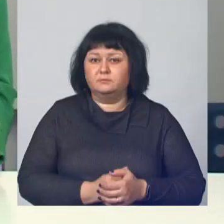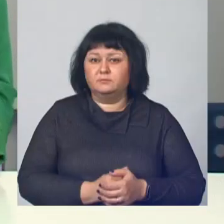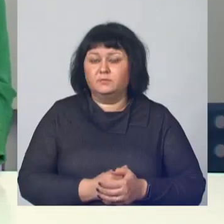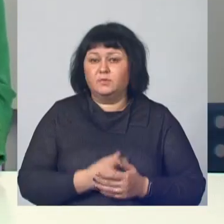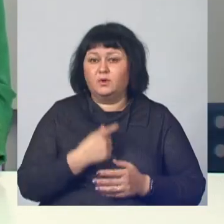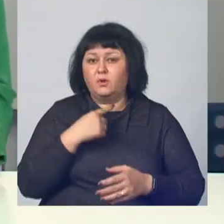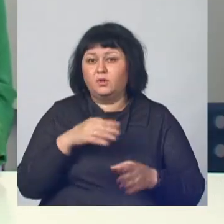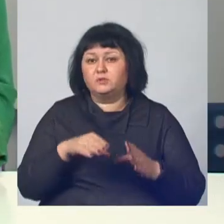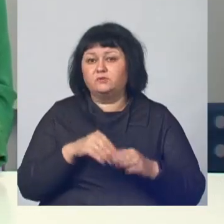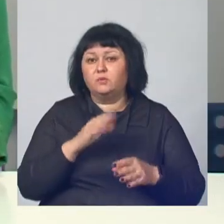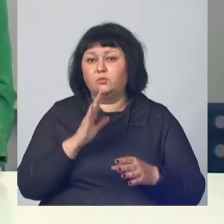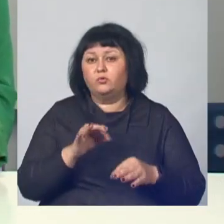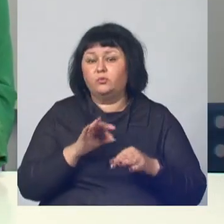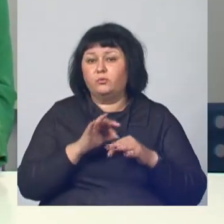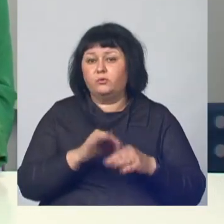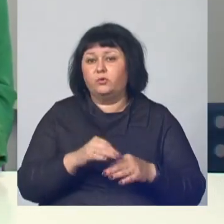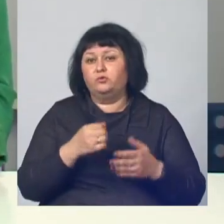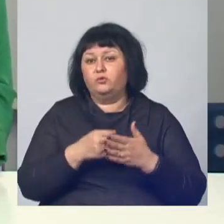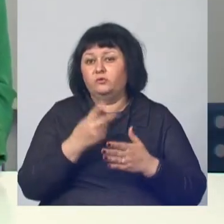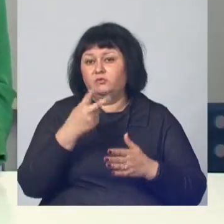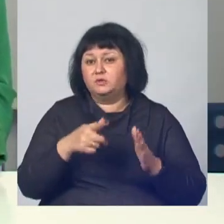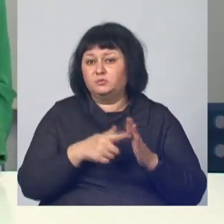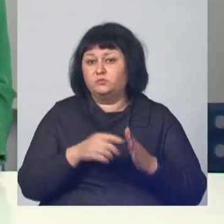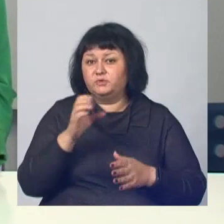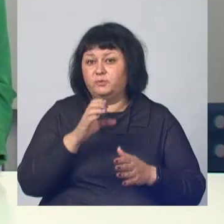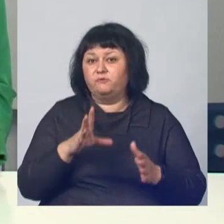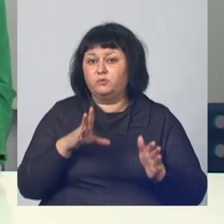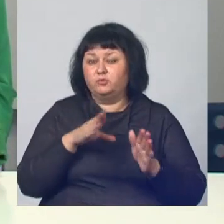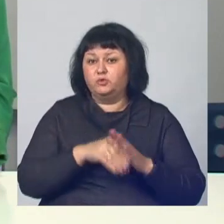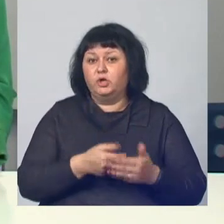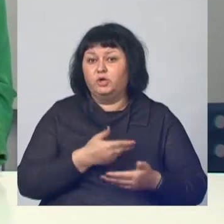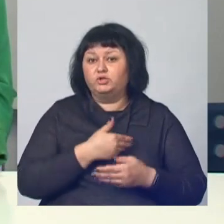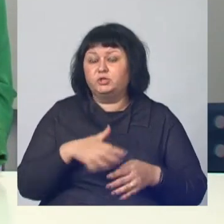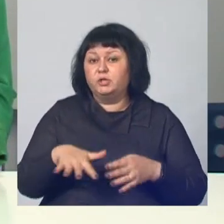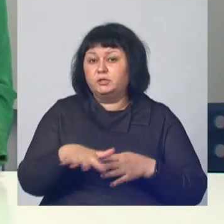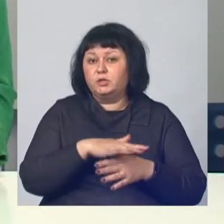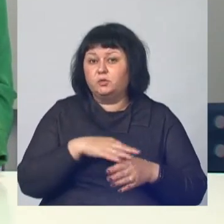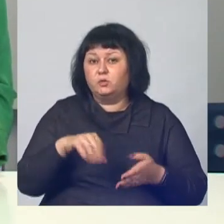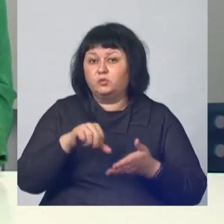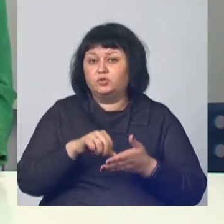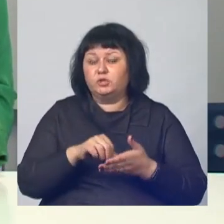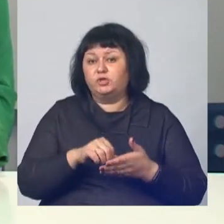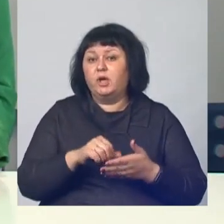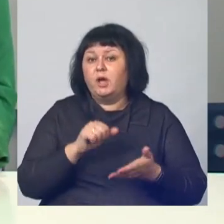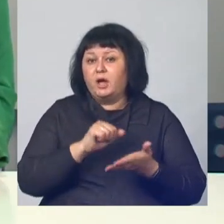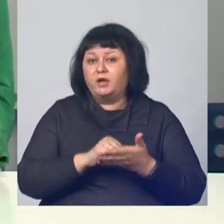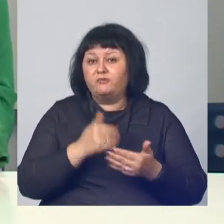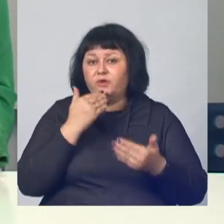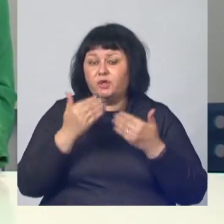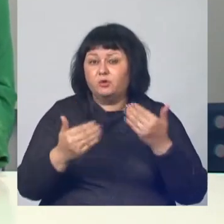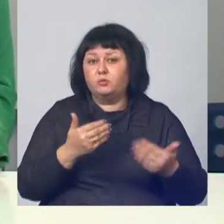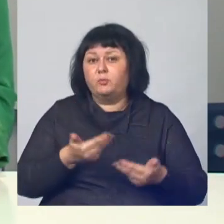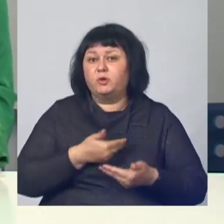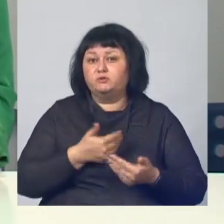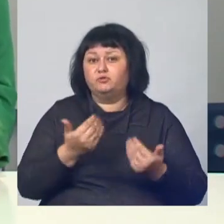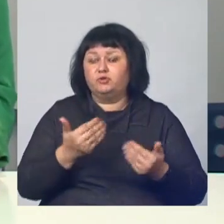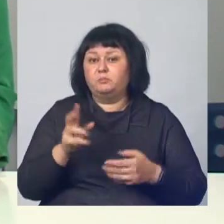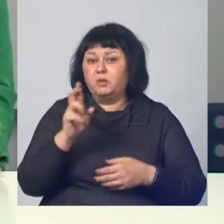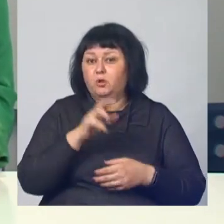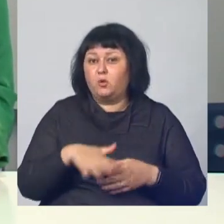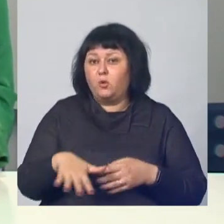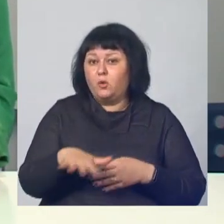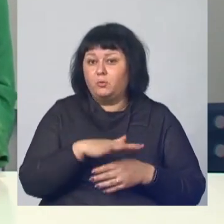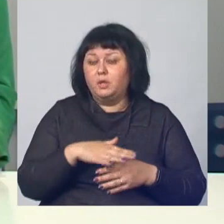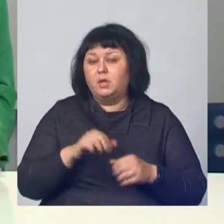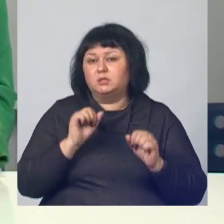Голосование будет идти до 27 сентября включительно. Жители территории, участниц референдумов, проживающие сейчас в Белгородской